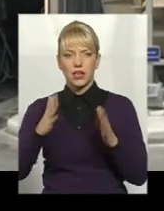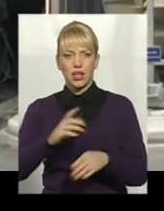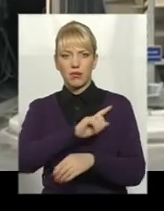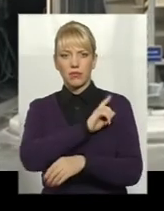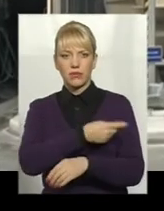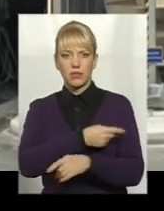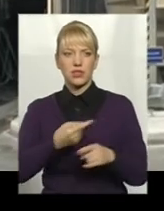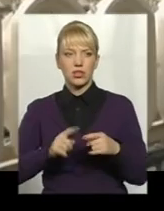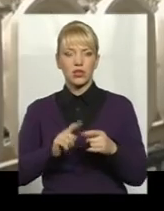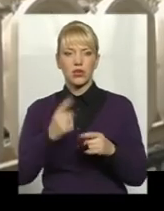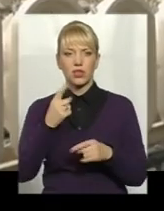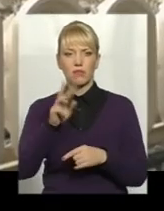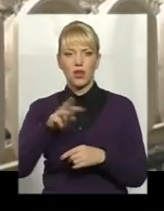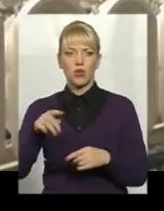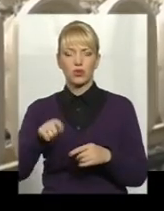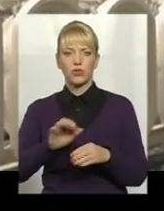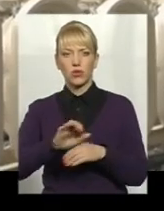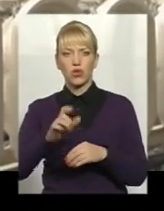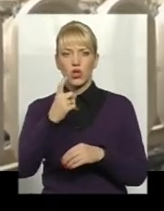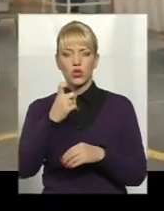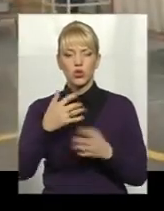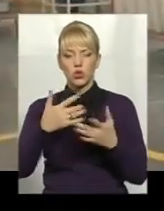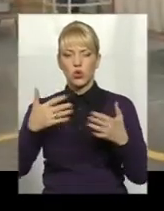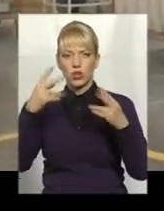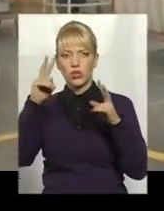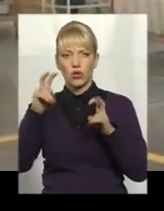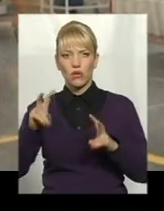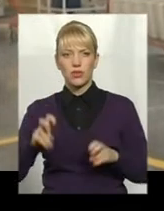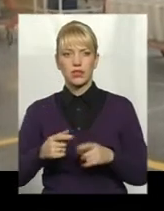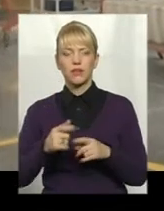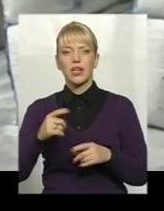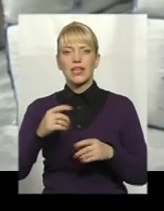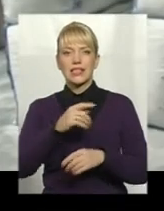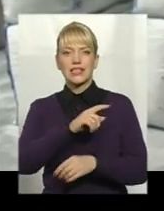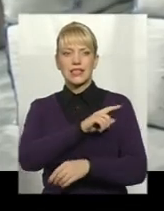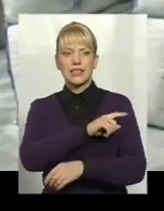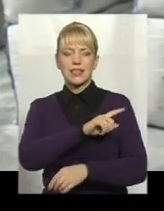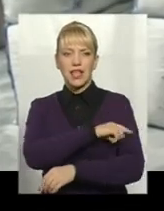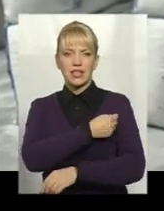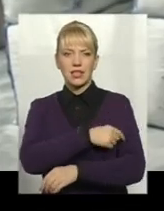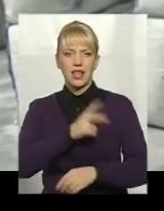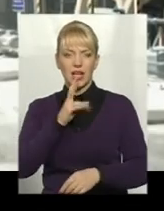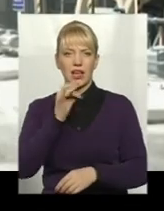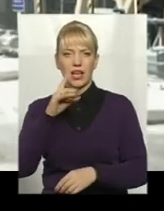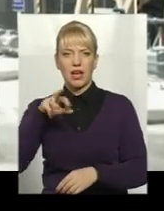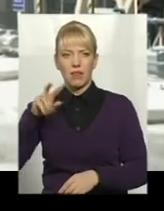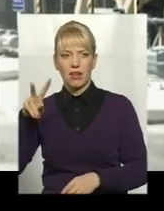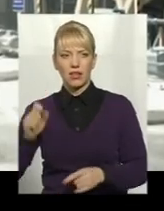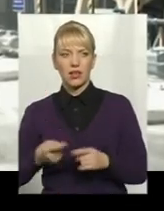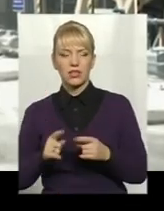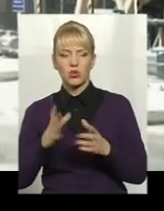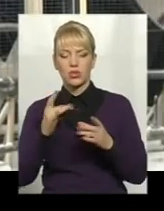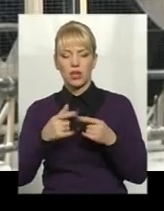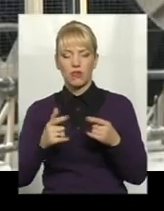виробів на рік. Тут виготовляють понад 100 різновидів санітарної кераміки. Народжується вона із цих велетенських мішків. Із них сировину